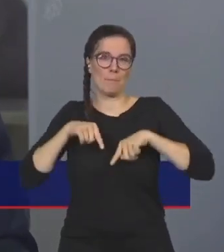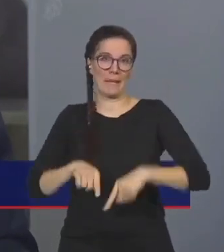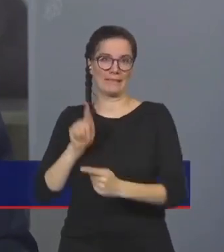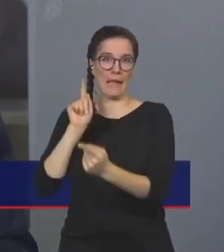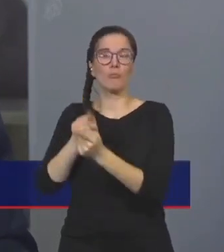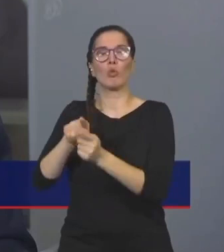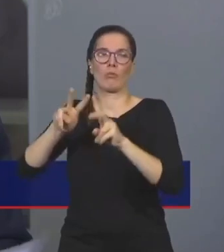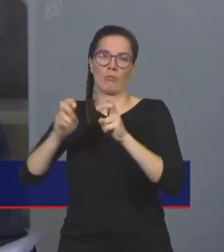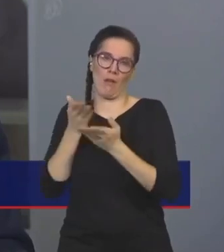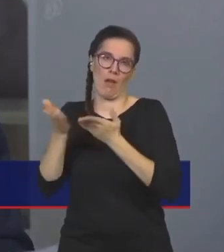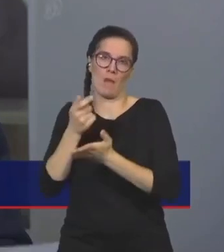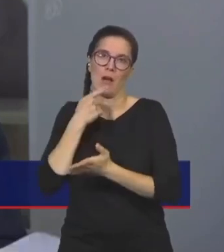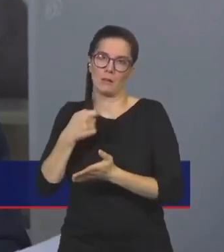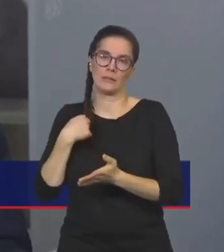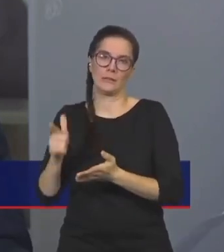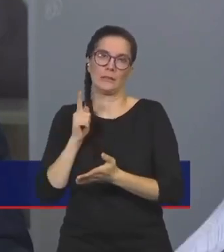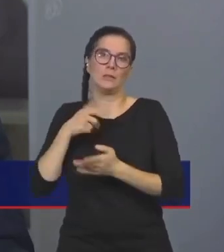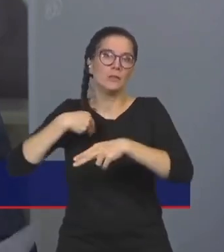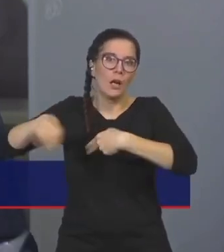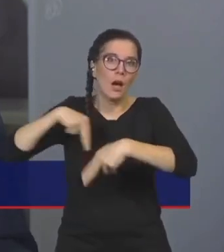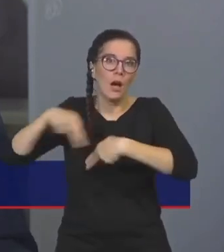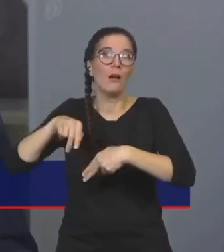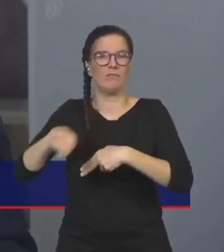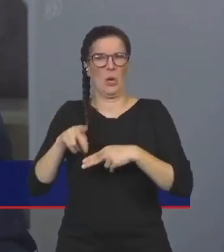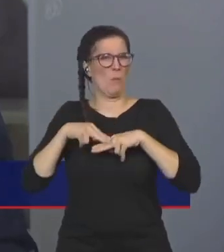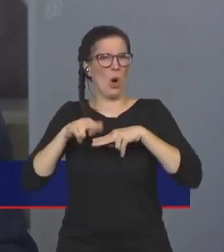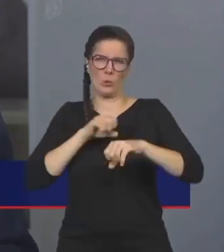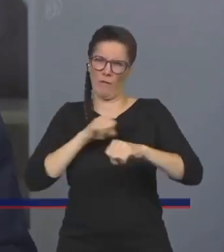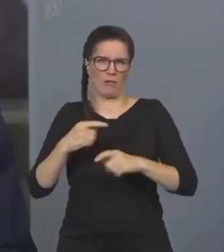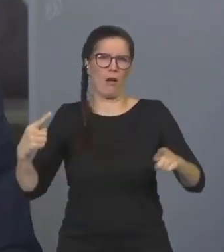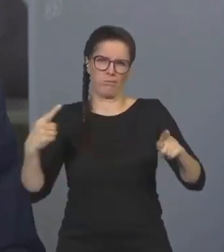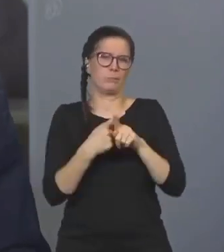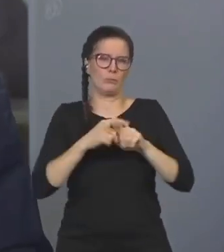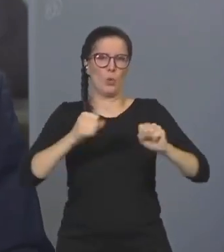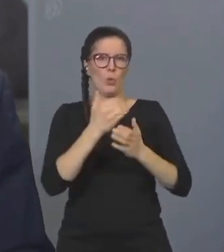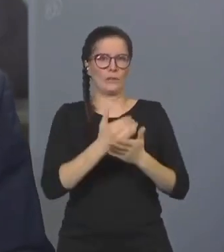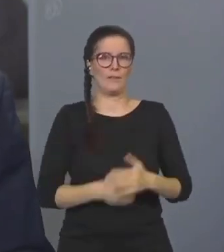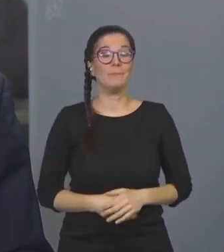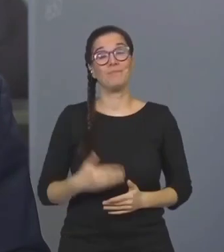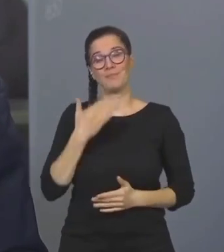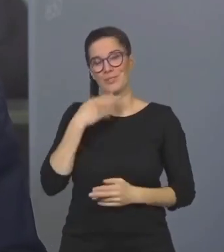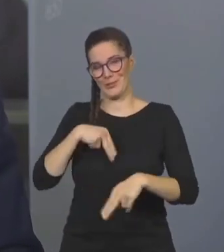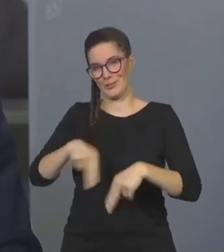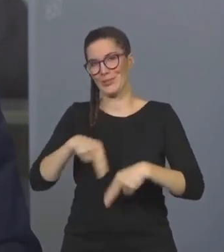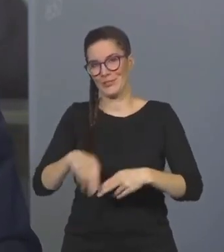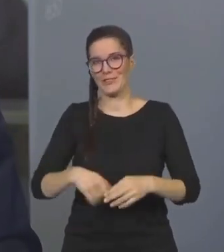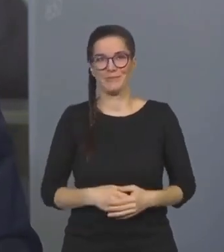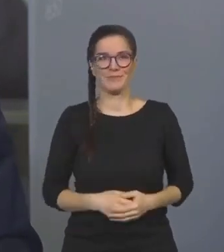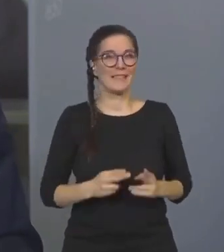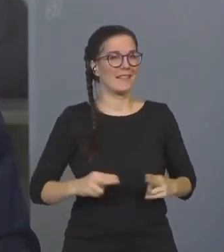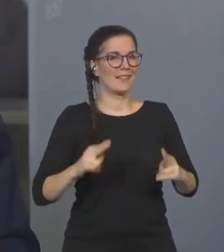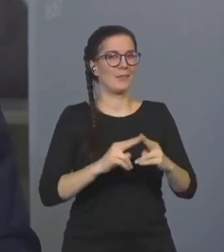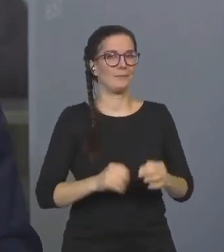to jedno z témat, o kterém s ním chci hovořit o tom, že ten postup vlády je v rozporu s ústavou. Tomio Okamura, děkuji, že jste byl hostem události.